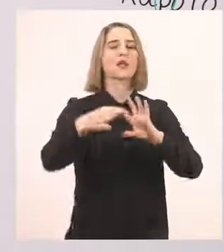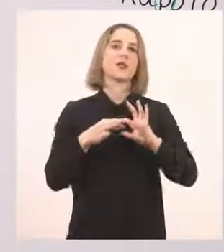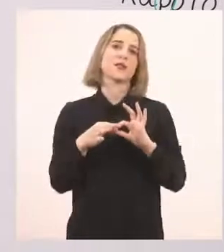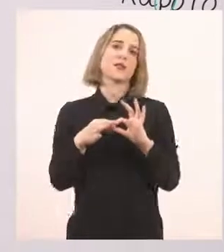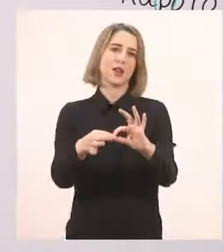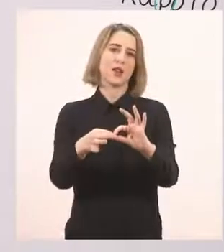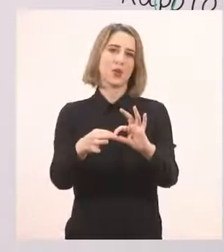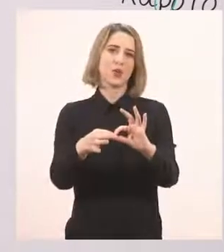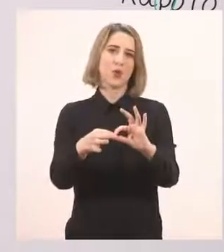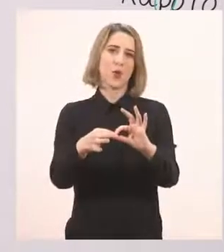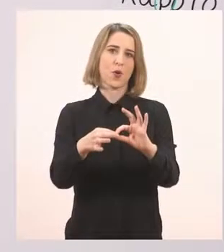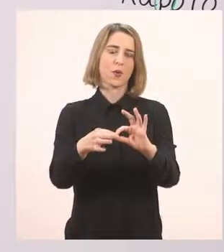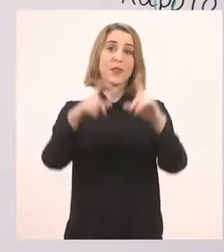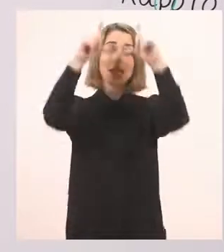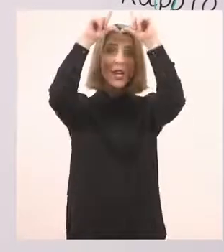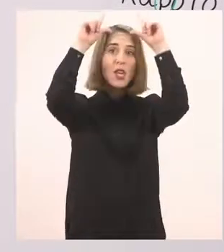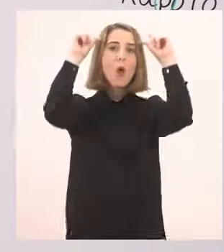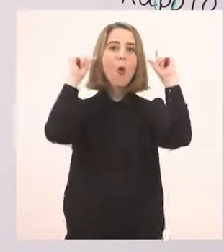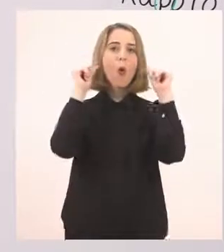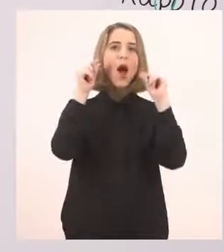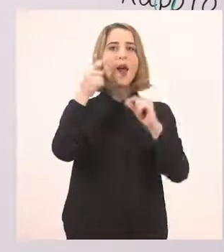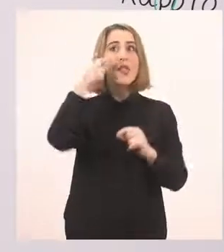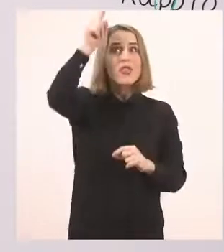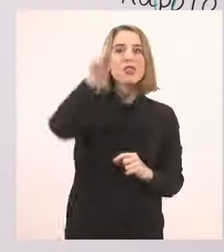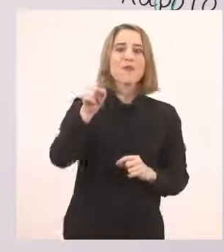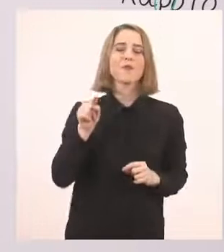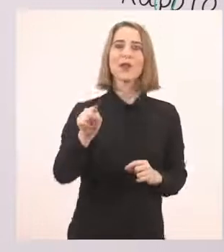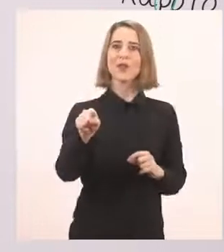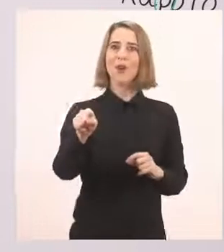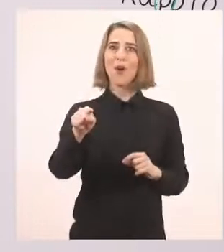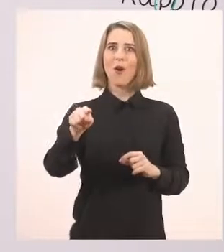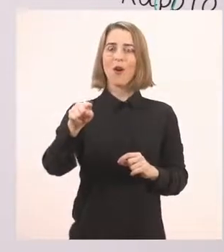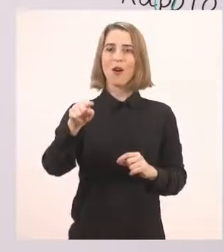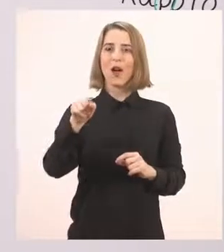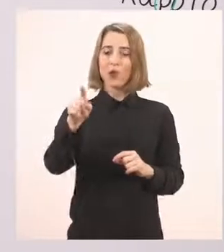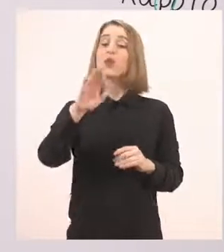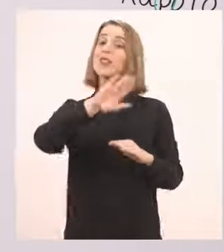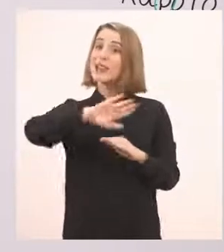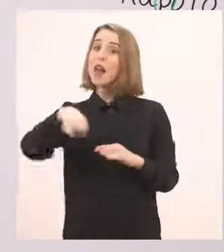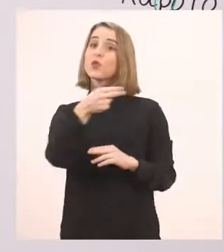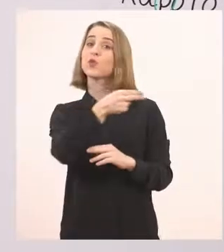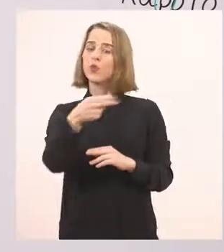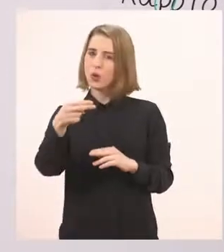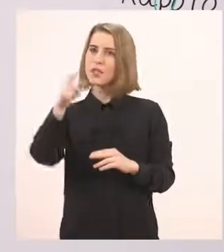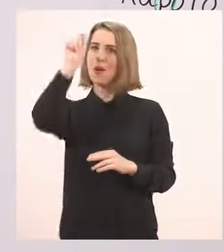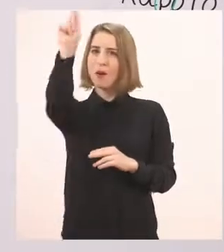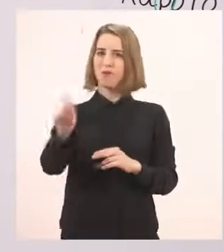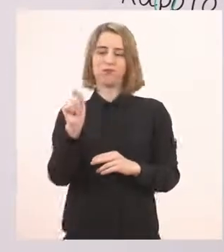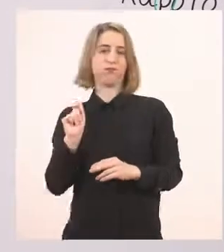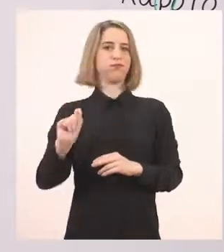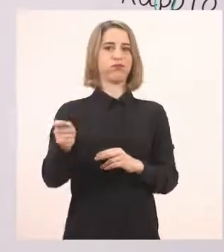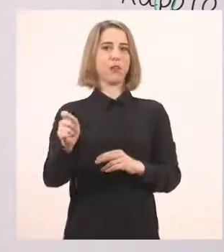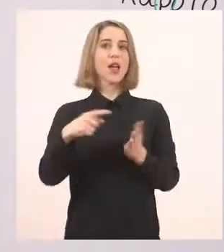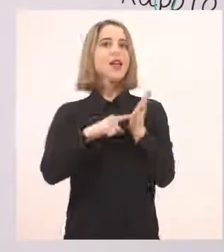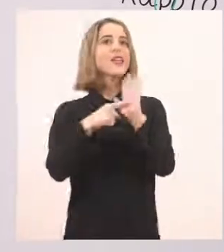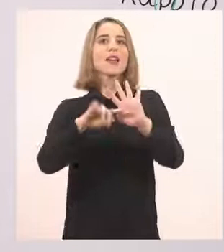Η Ιωάννα. Νάτο. Το θαυμαστικό. Το θαυμαστικό μπαίνει και αυτό στο τέλος μίας πρότασης. Και το χρησιμοποιούμε για